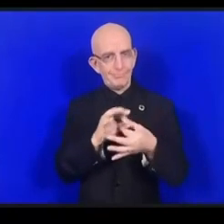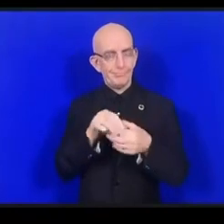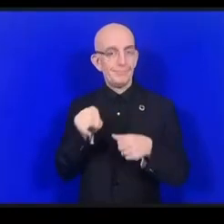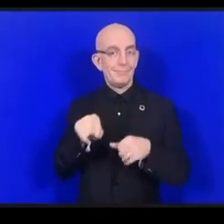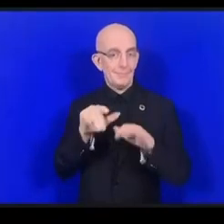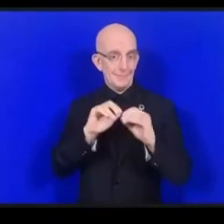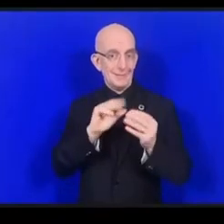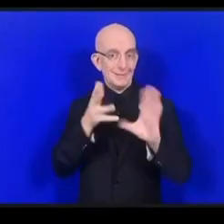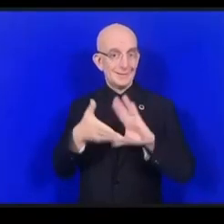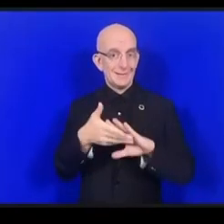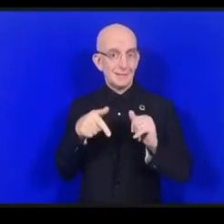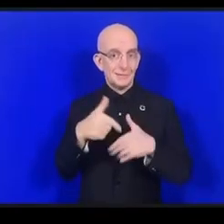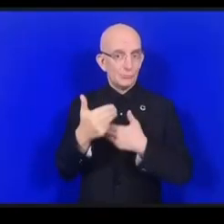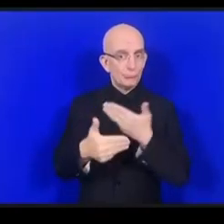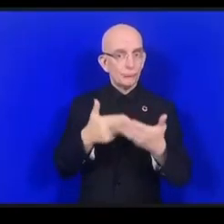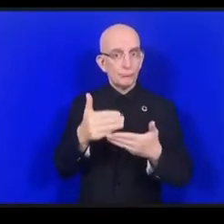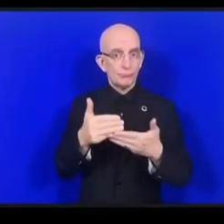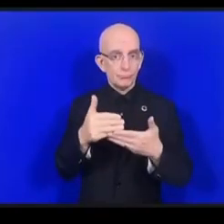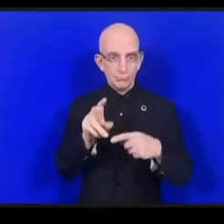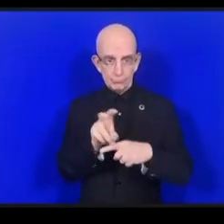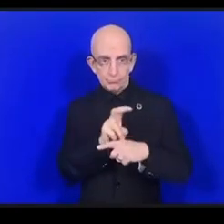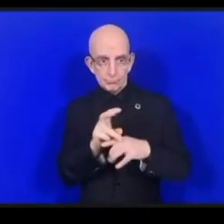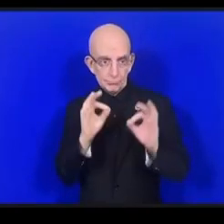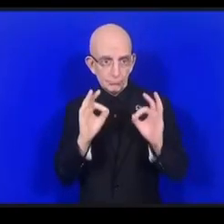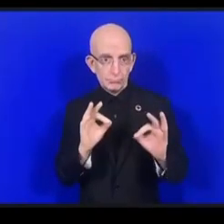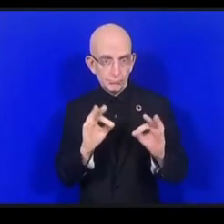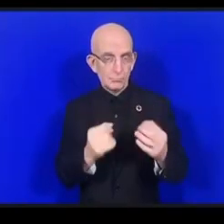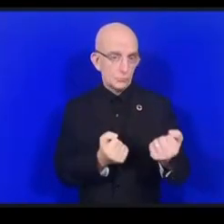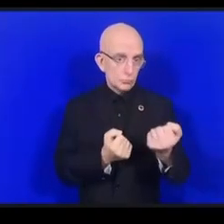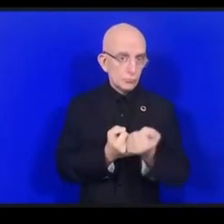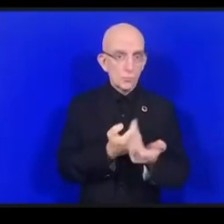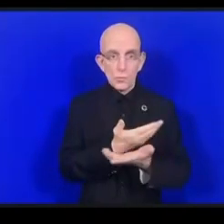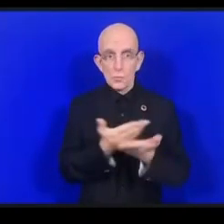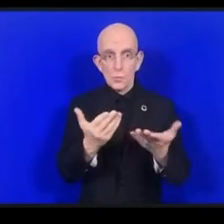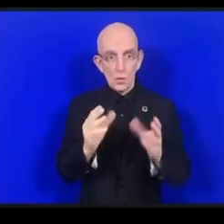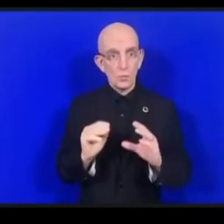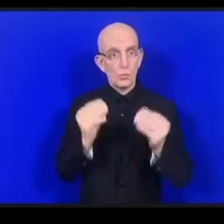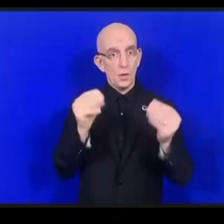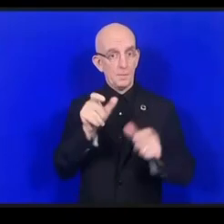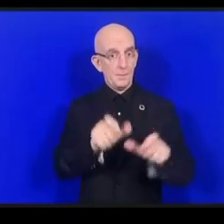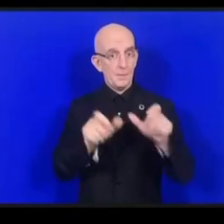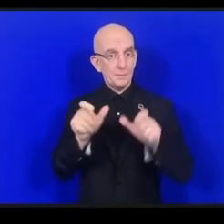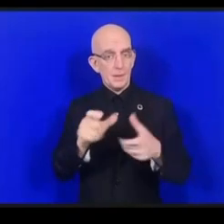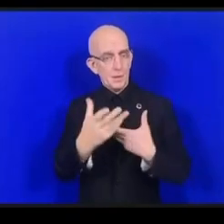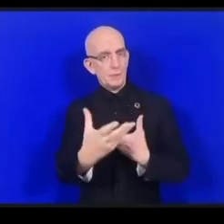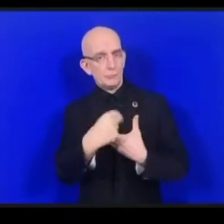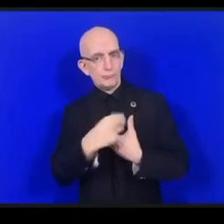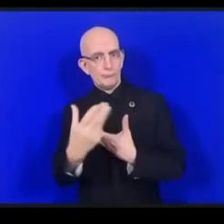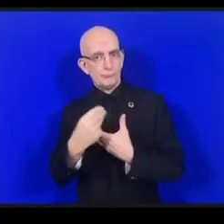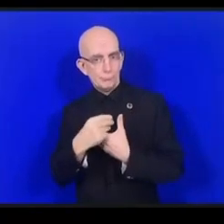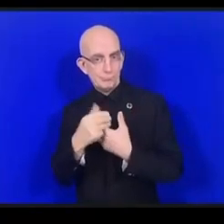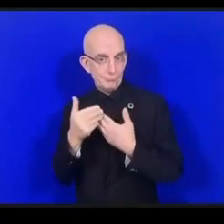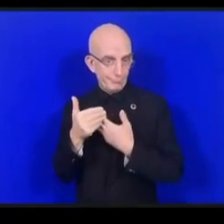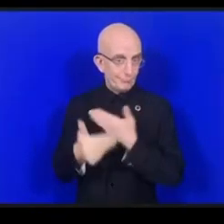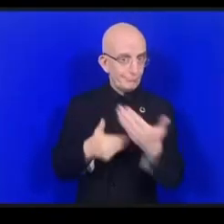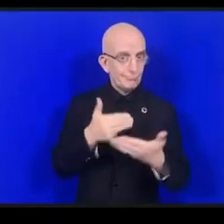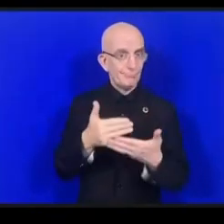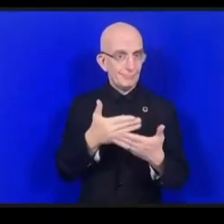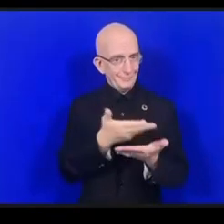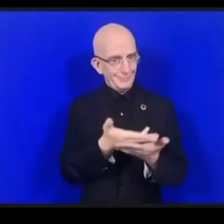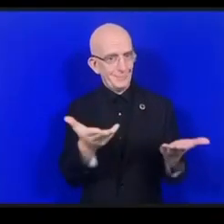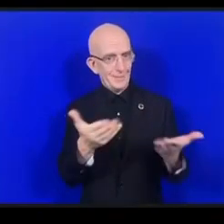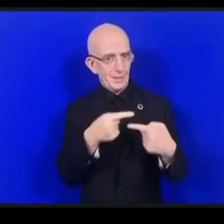هناك أيضا برنامج للشباب في منطقة آسيا والهادئ يهدف إلى تمكين الشباب